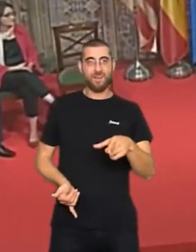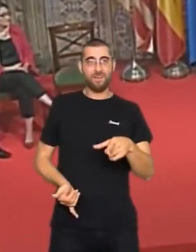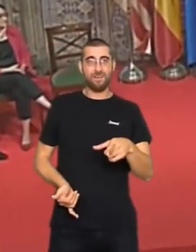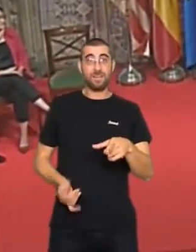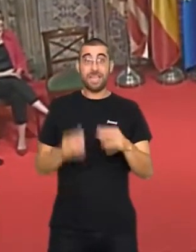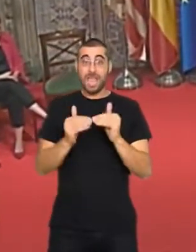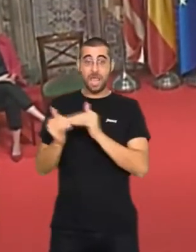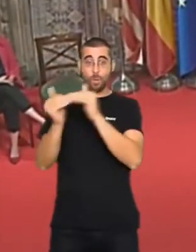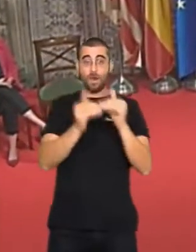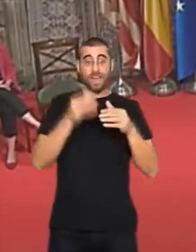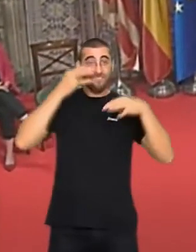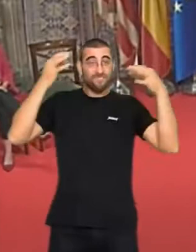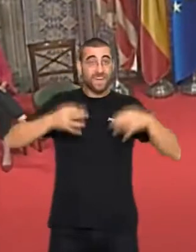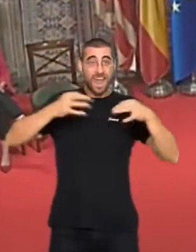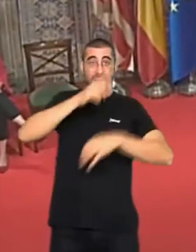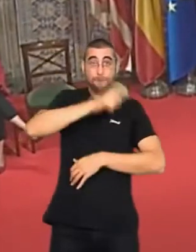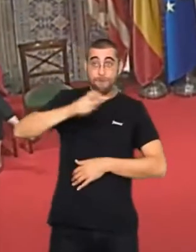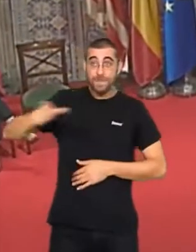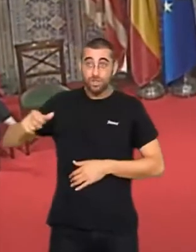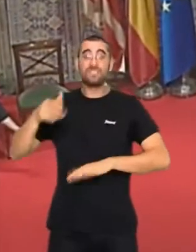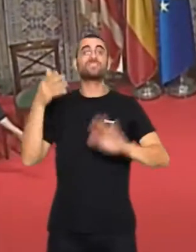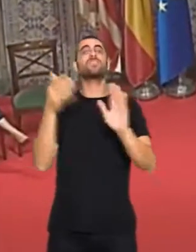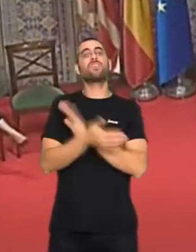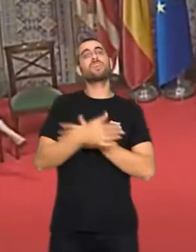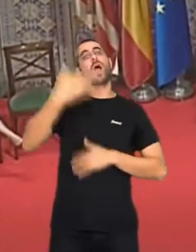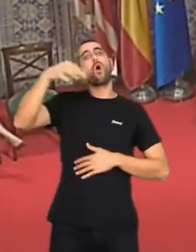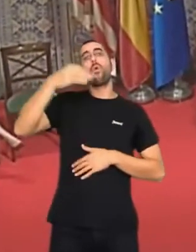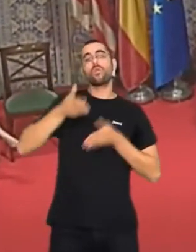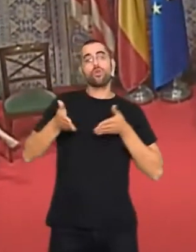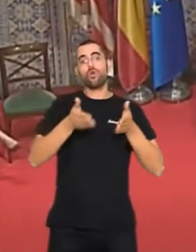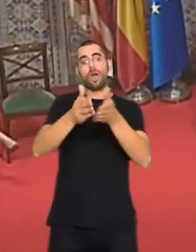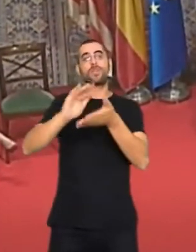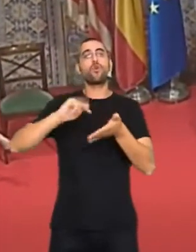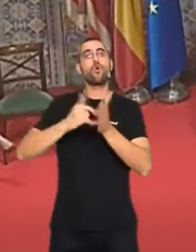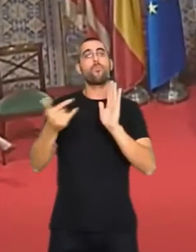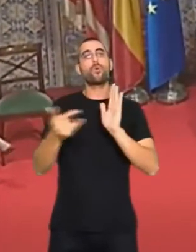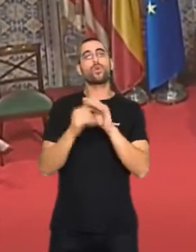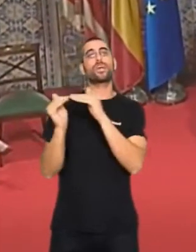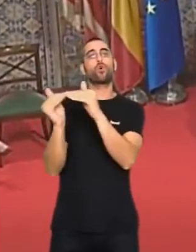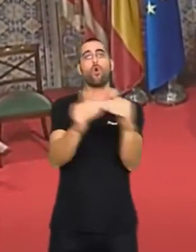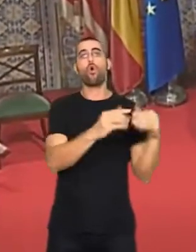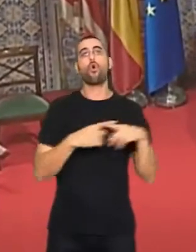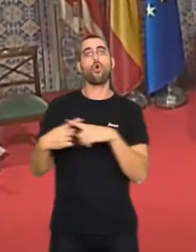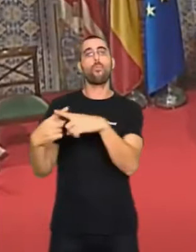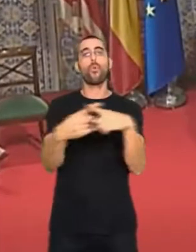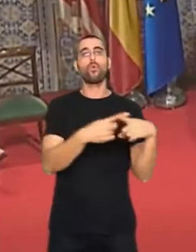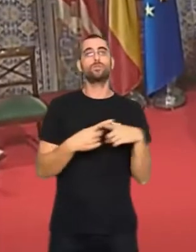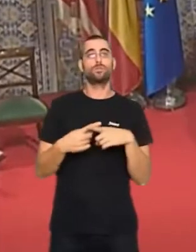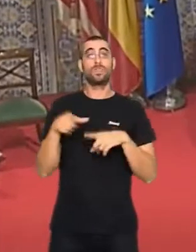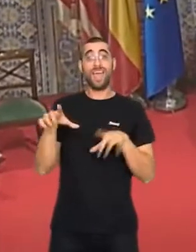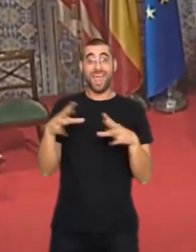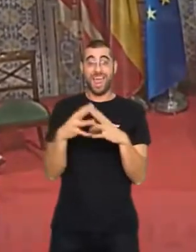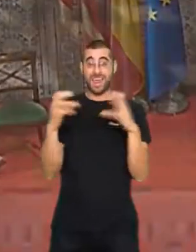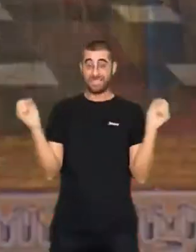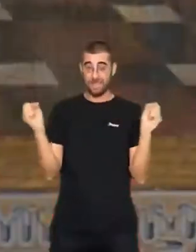igualtat real entre persones constituïs l'únic camí per a un projecte en comú. Deixi entendiment,